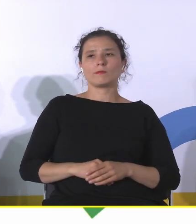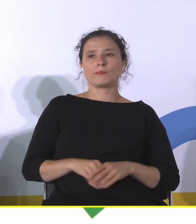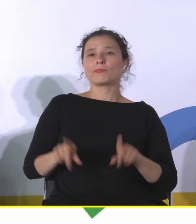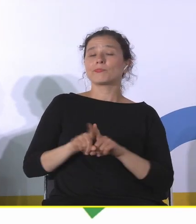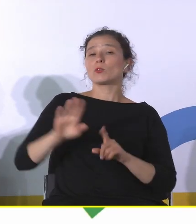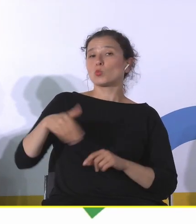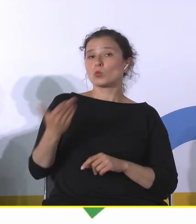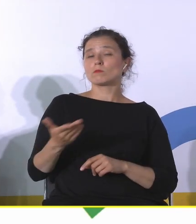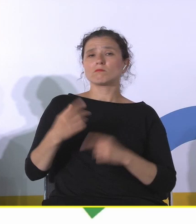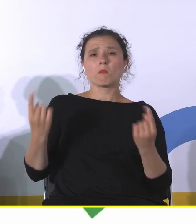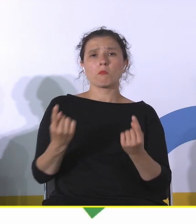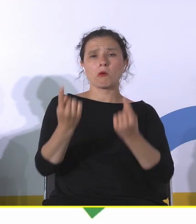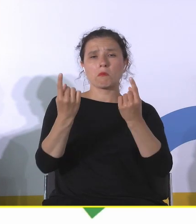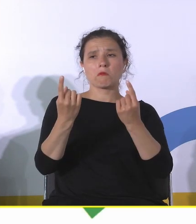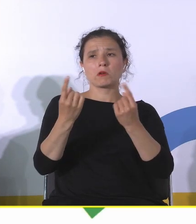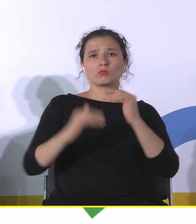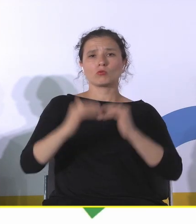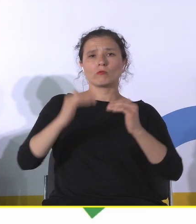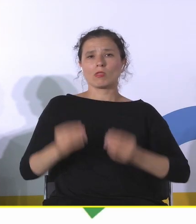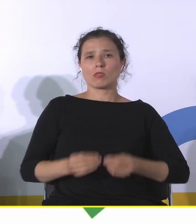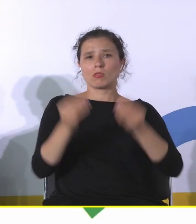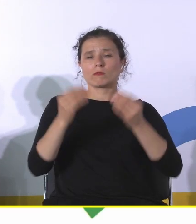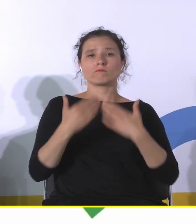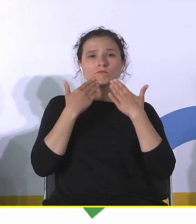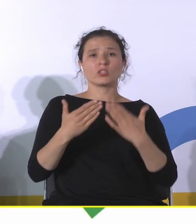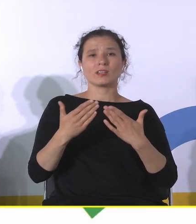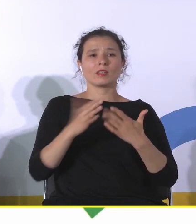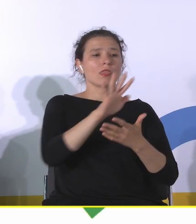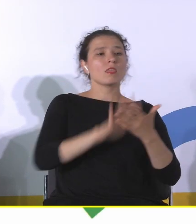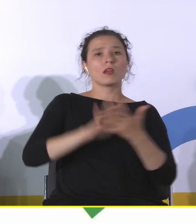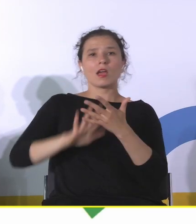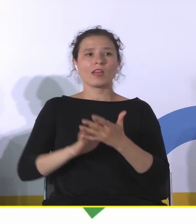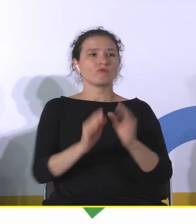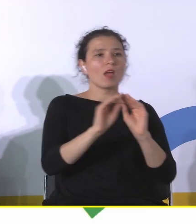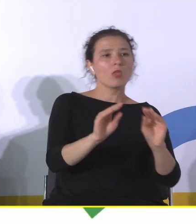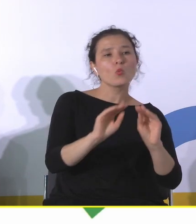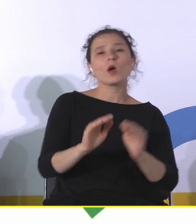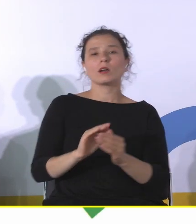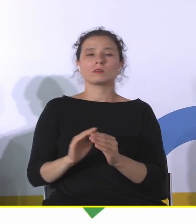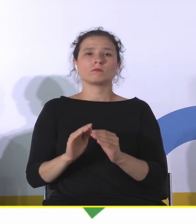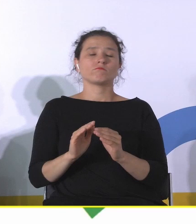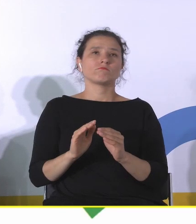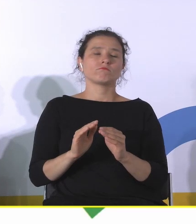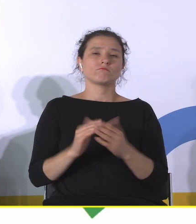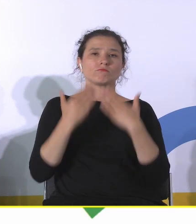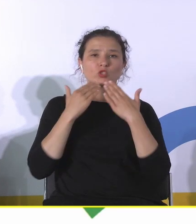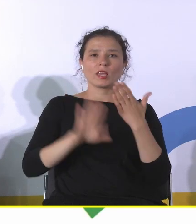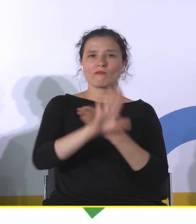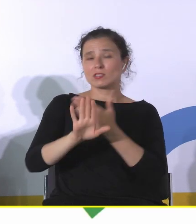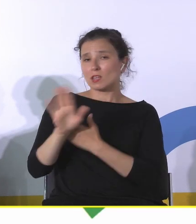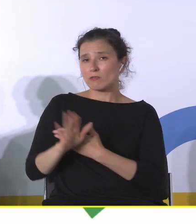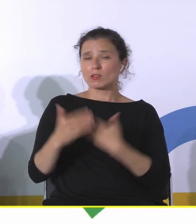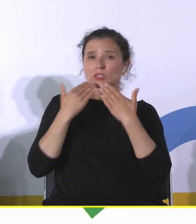promowanie zrównoważonego rozwoju poprzez treści, treści edukacyjne, treści wystaw, sposób